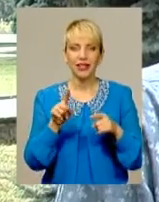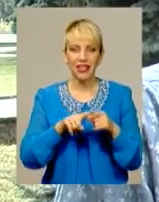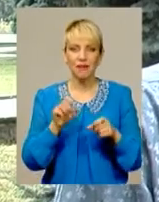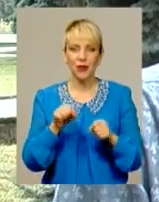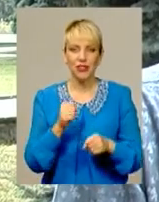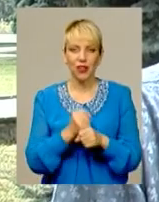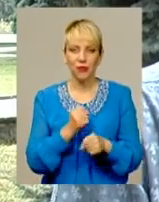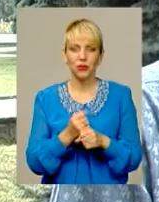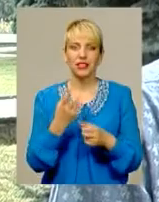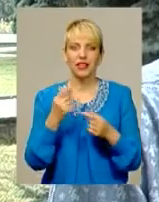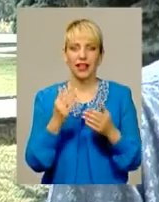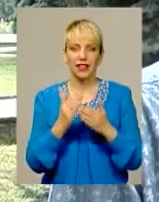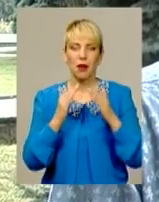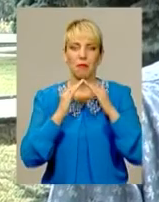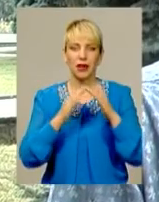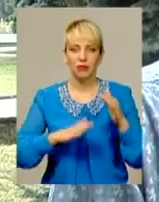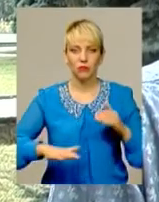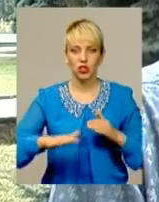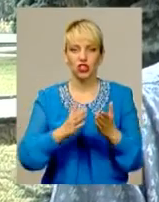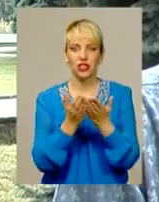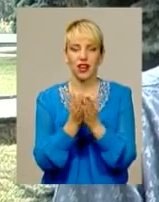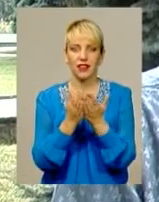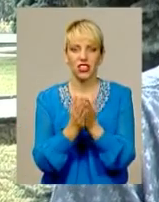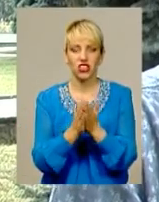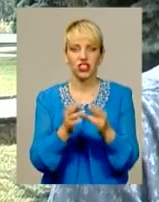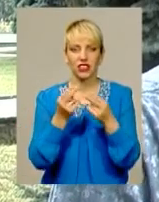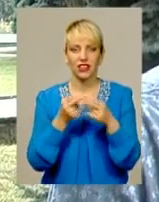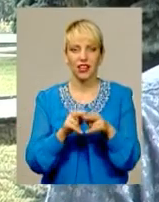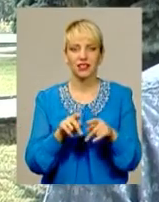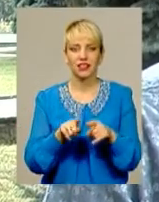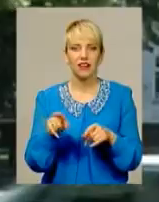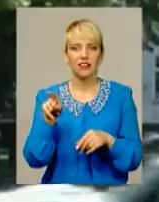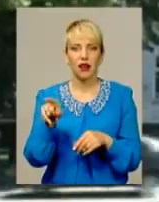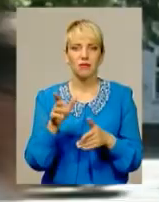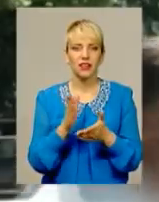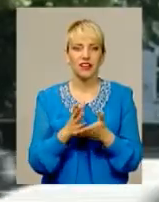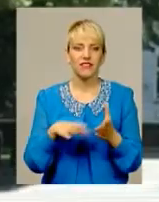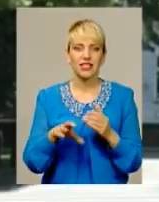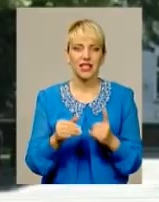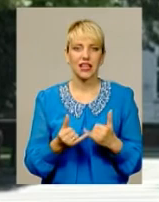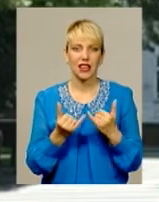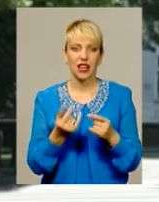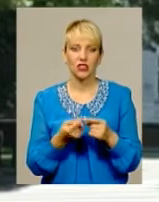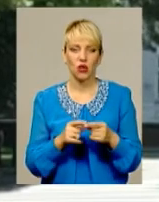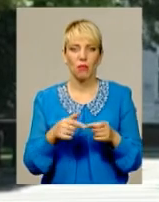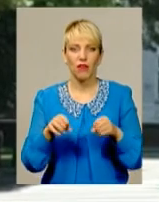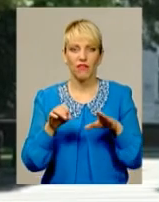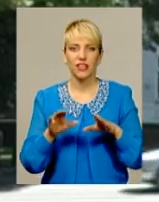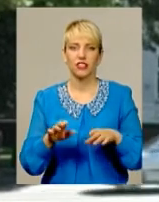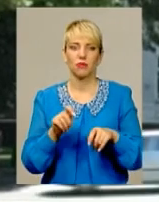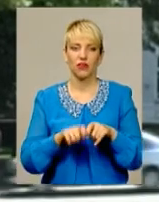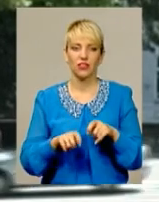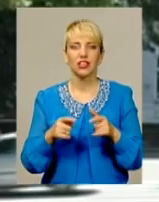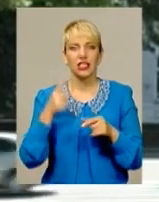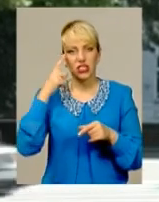приміщення, книжки, є техніка. Тобто там все є для цього. Ми вирішили перевірити, чи володіють секретарі